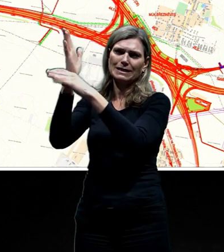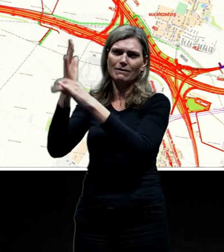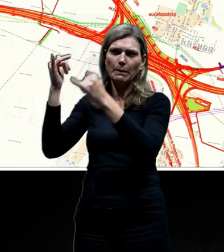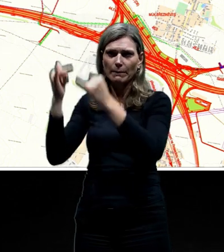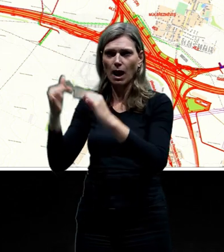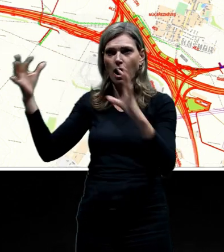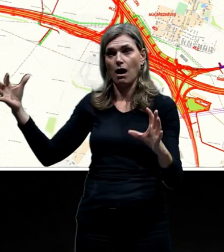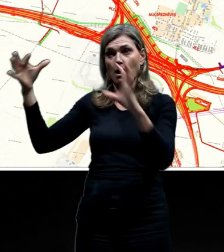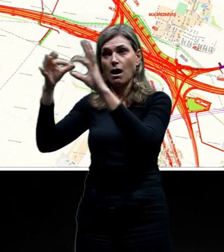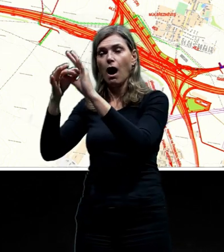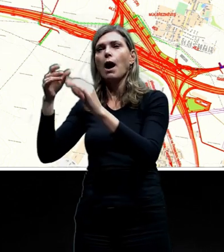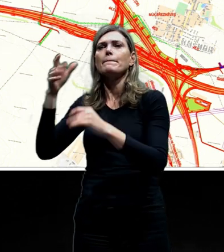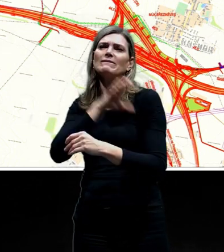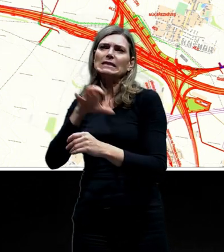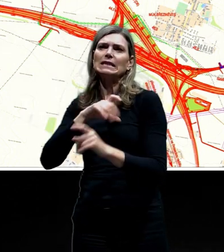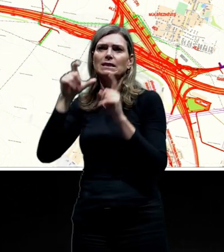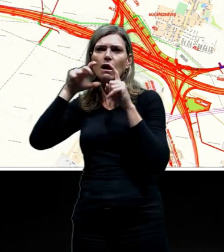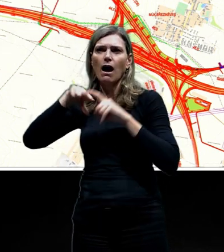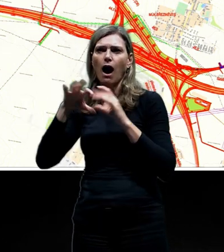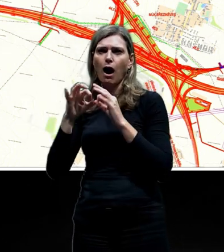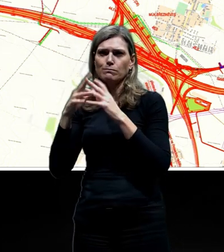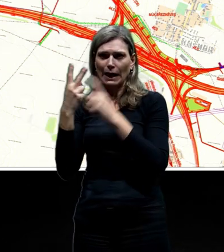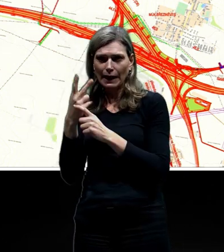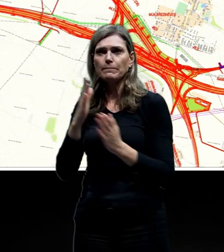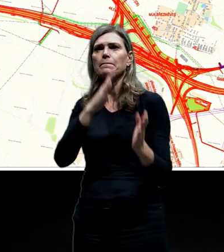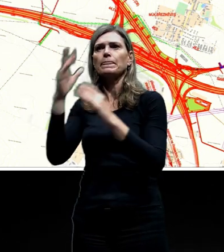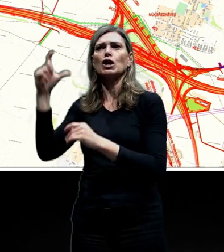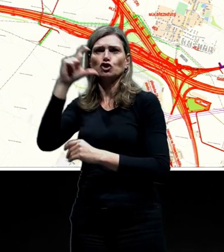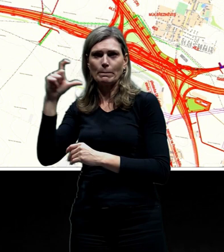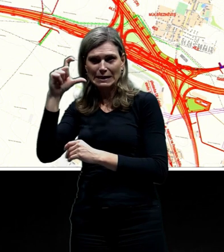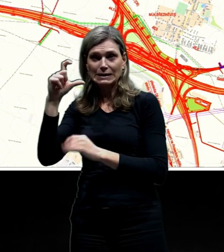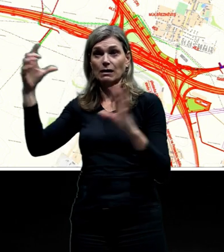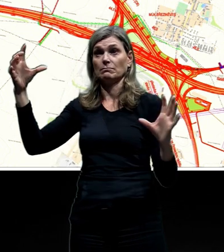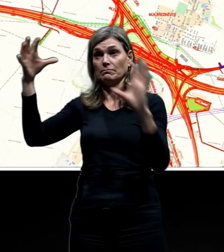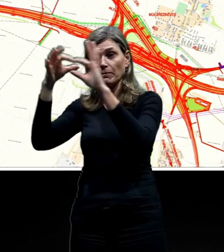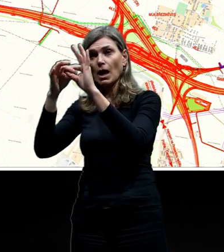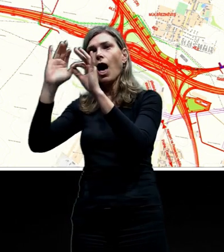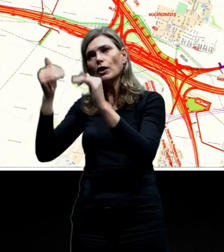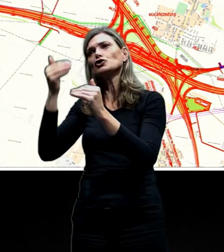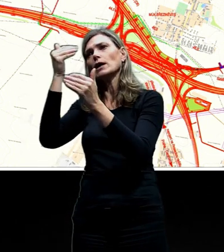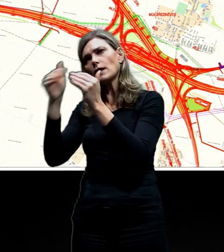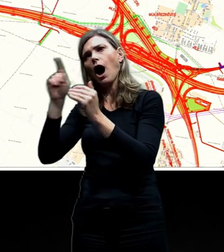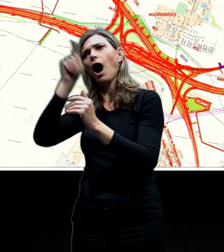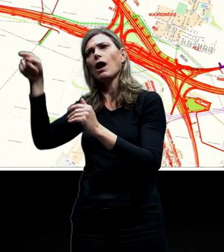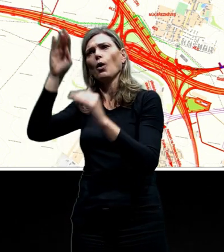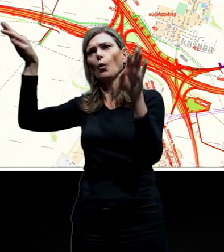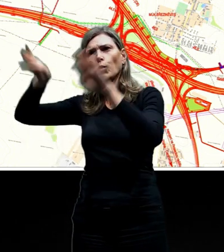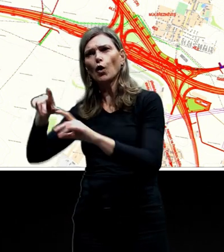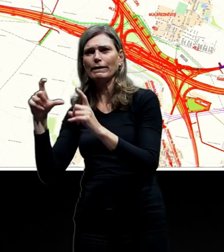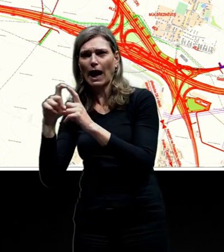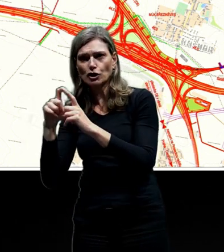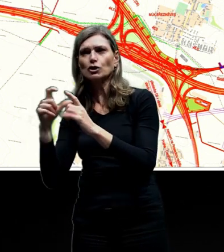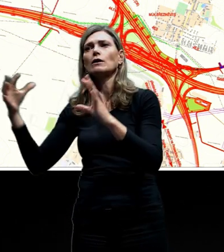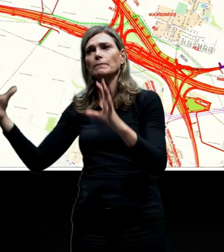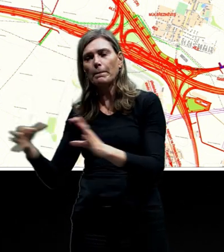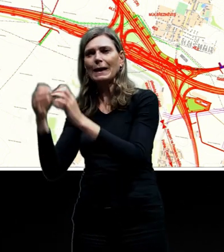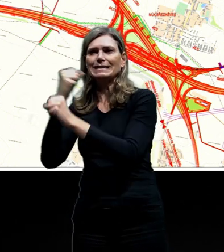území mezi Chabry a Čimicemi. Pak pokračuje dále přes Drahaňské údolí, do křižovatky Ústecká, která